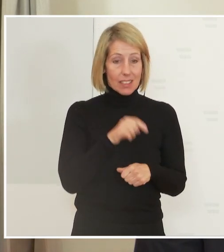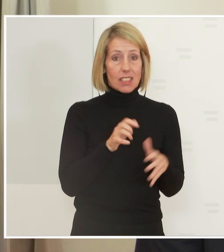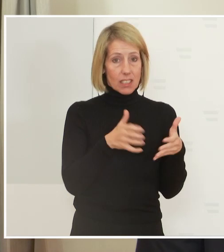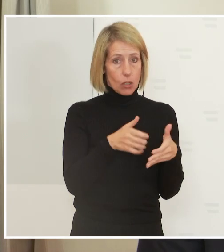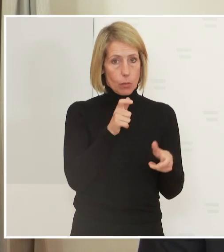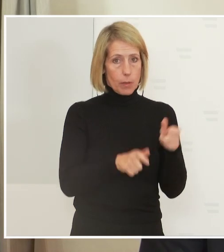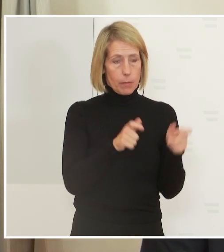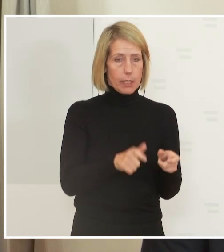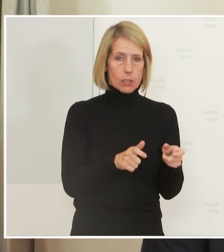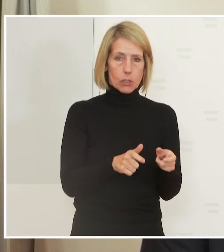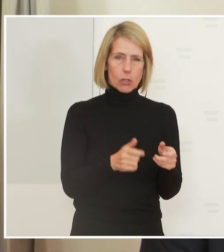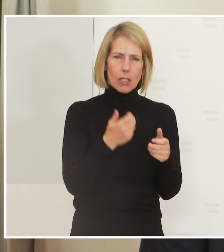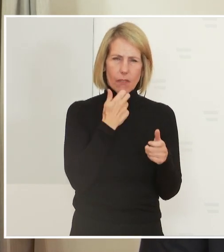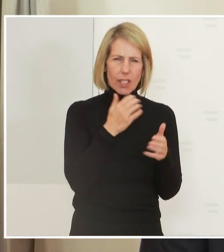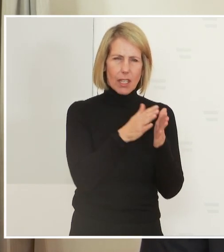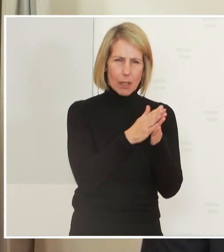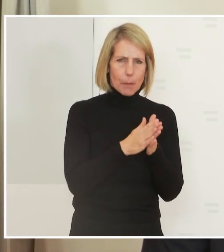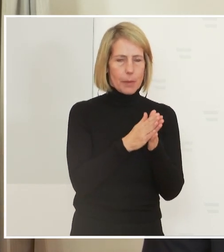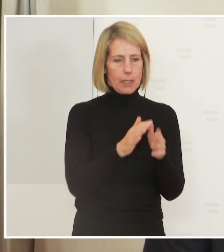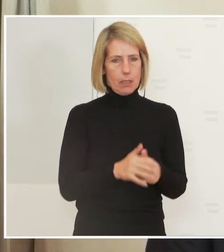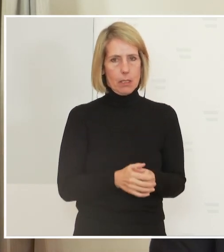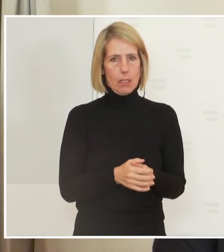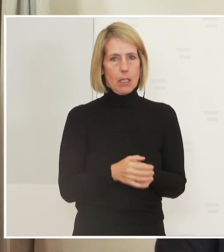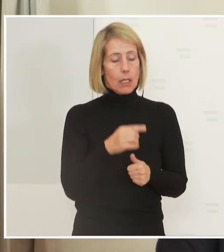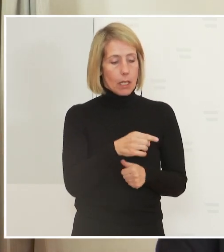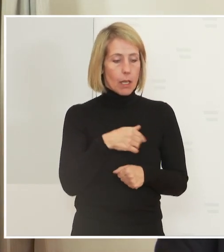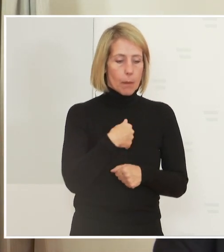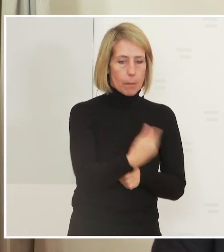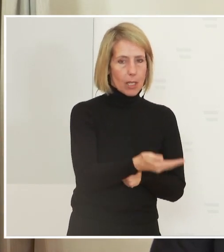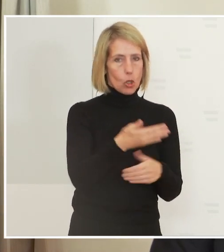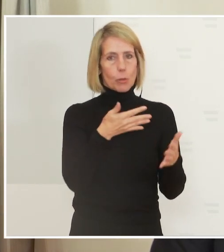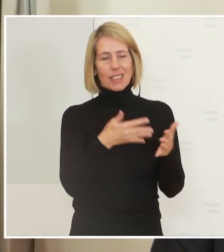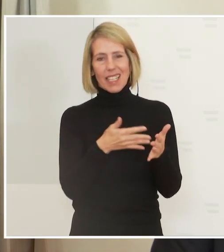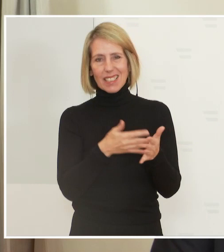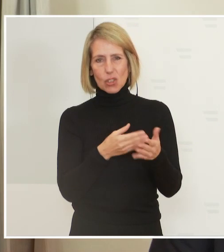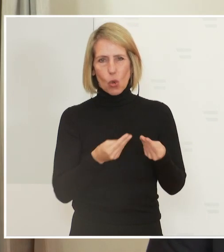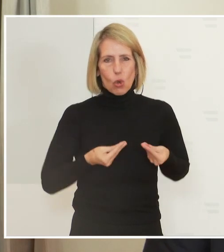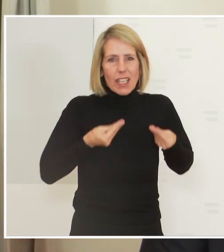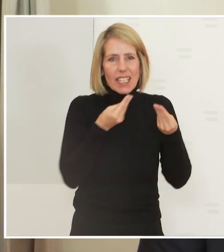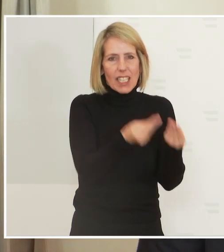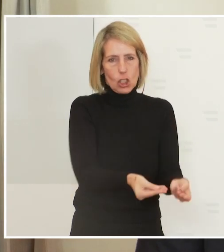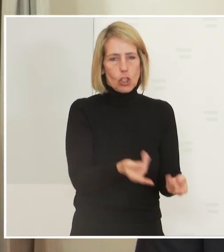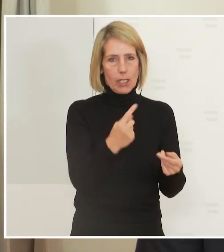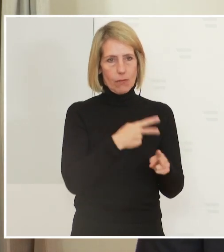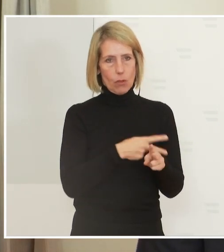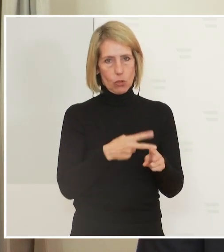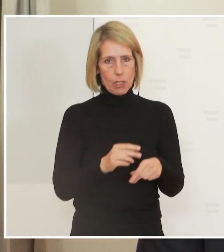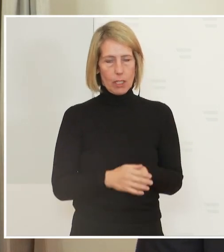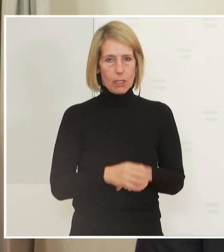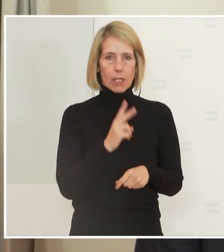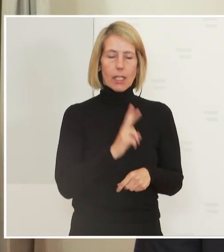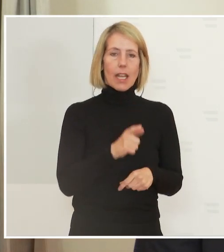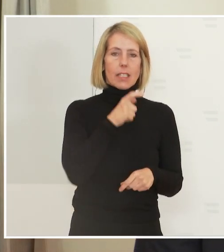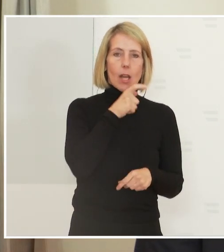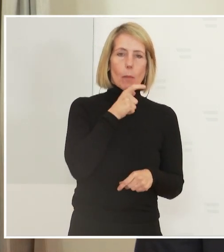Sie alle bekommen vom Staat ausreichend Testungen geschenkt, damit sie ihrem Berufsleben und ihrem